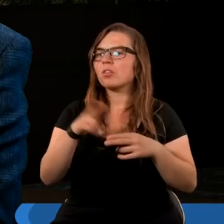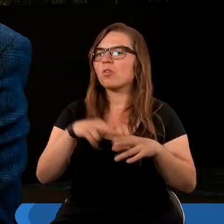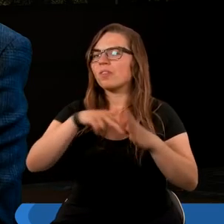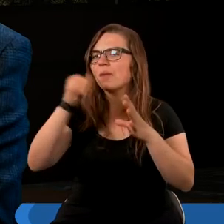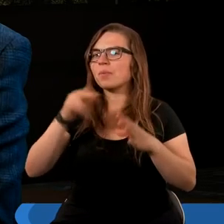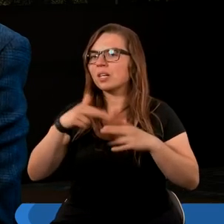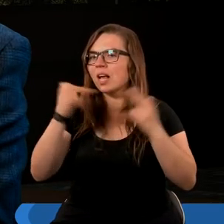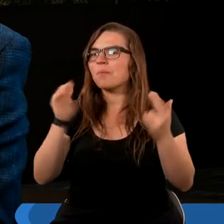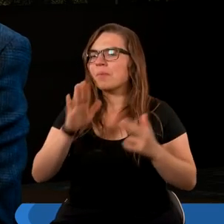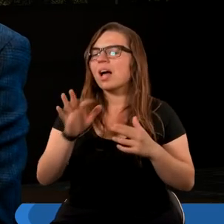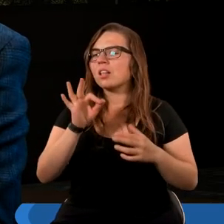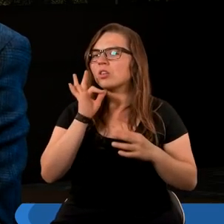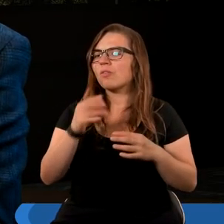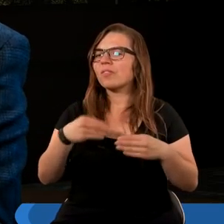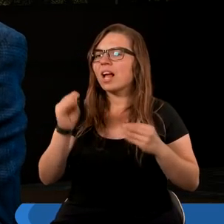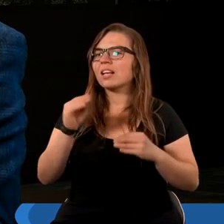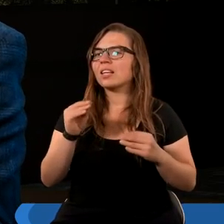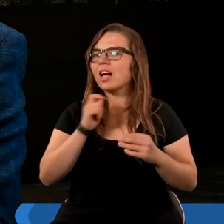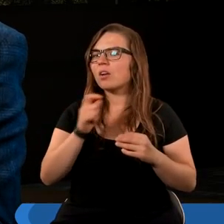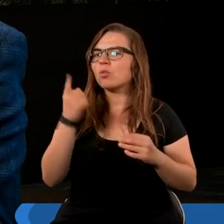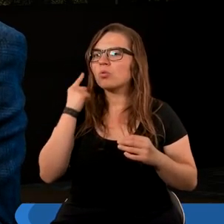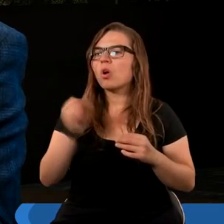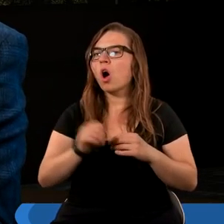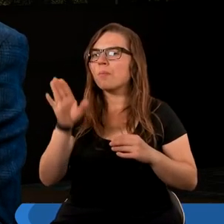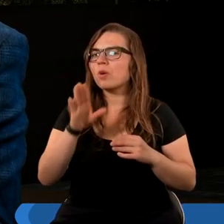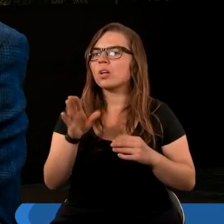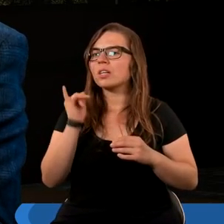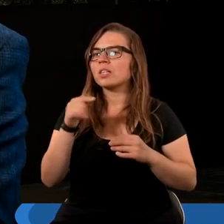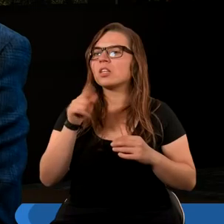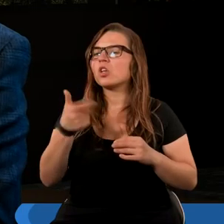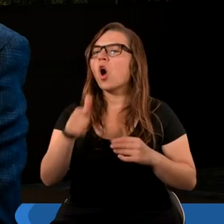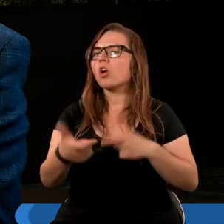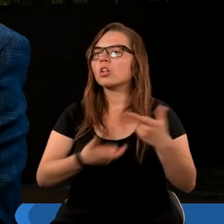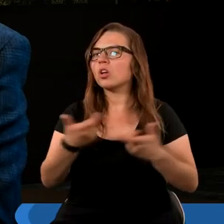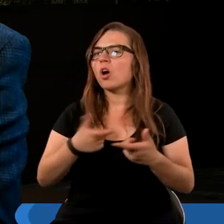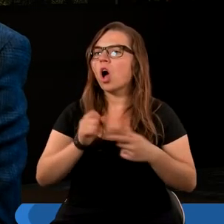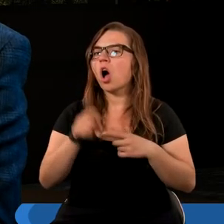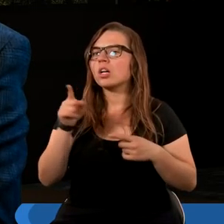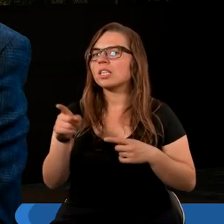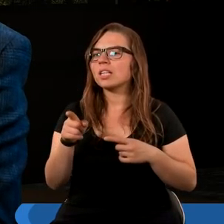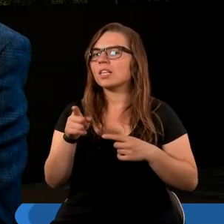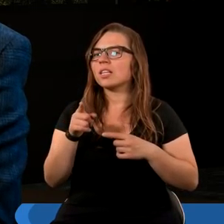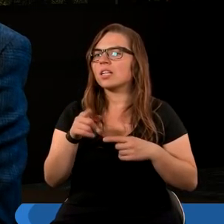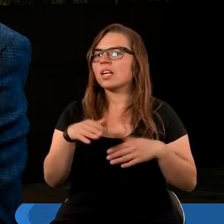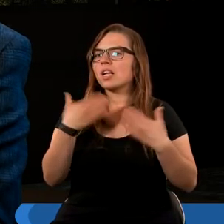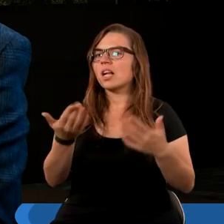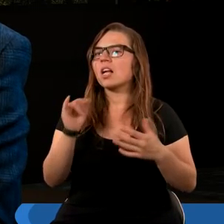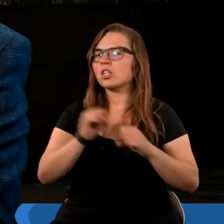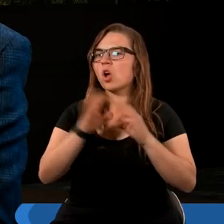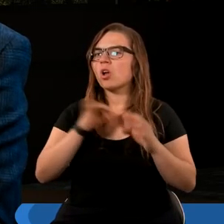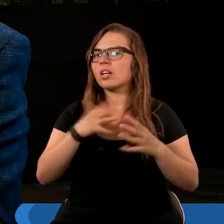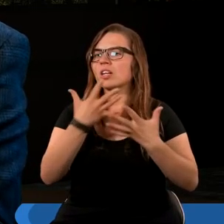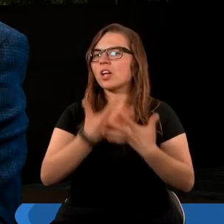zstępuje z nieba, który ma to wielkie pełnomocnictwo, ktoś od Boga w końcu. I co on robi? Od jego, tutaj, i